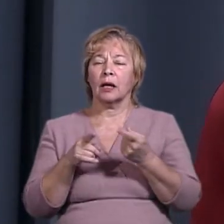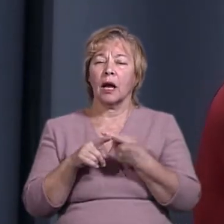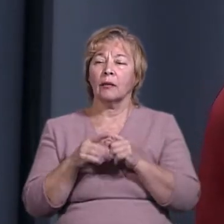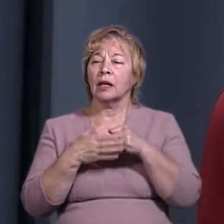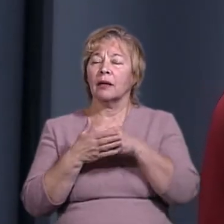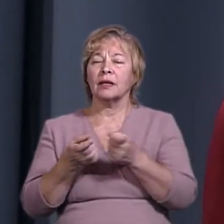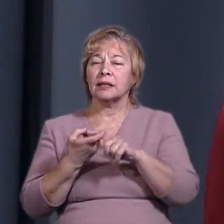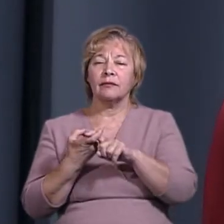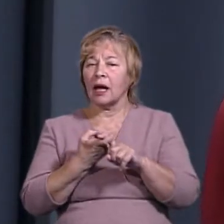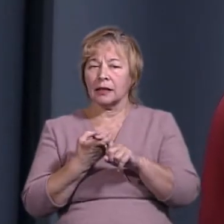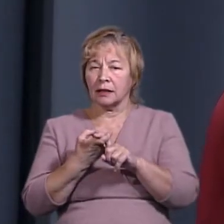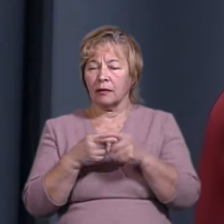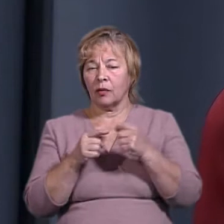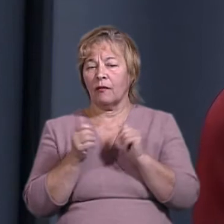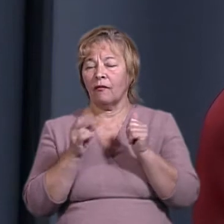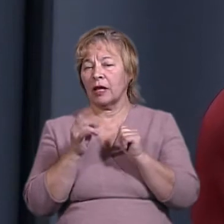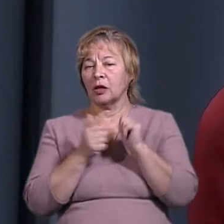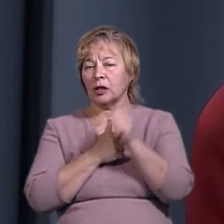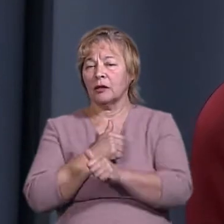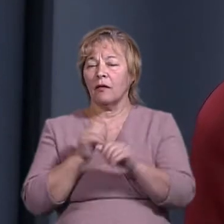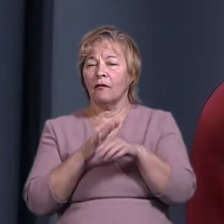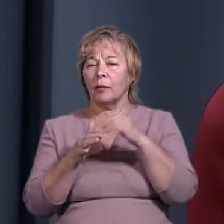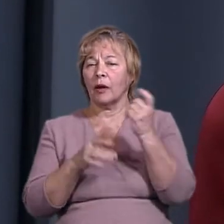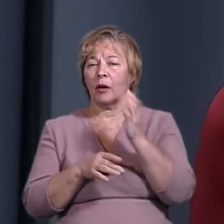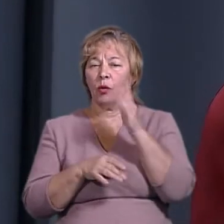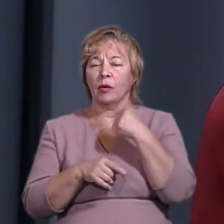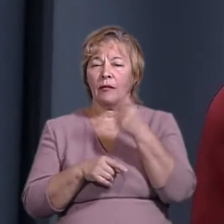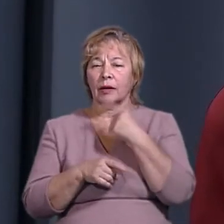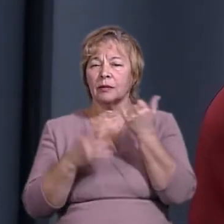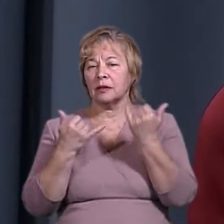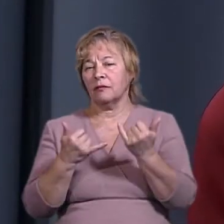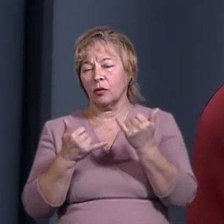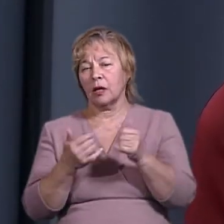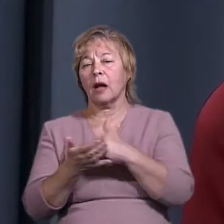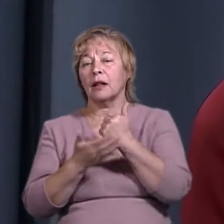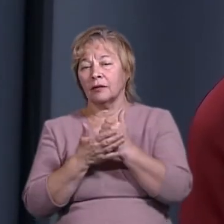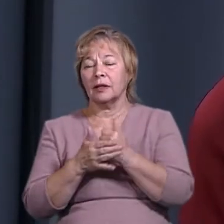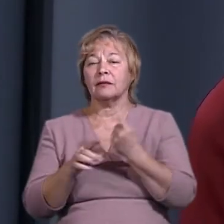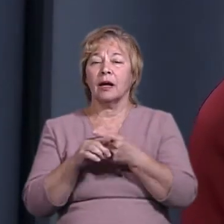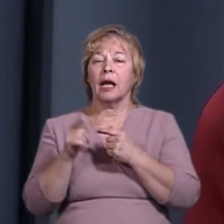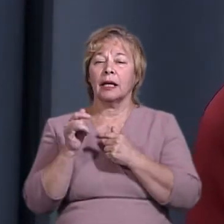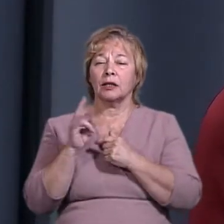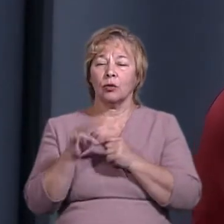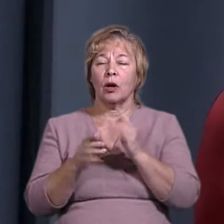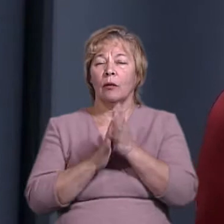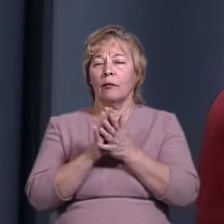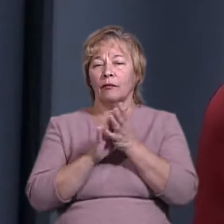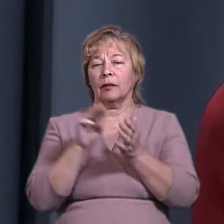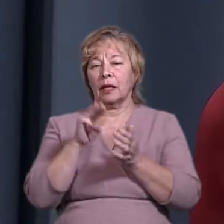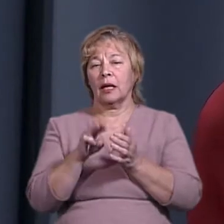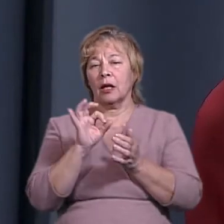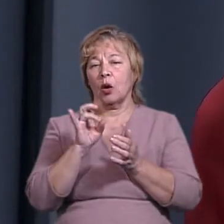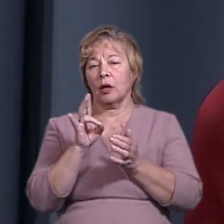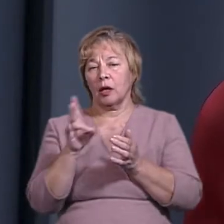тиск, пов'язаний з позачерговими виборами у Харкові, будемо говорити у розмовній студії «Сьогодні Головне». Я Валерія Гіцько, жестовимови перекладає